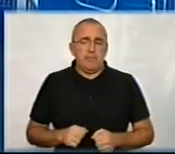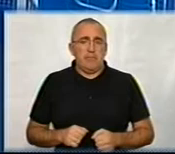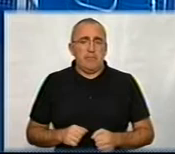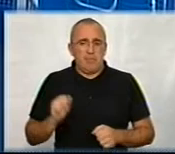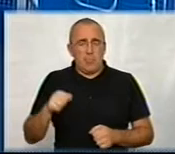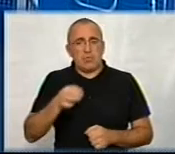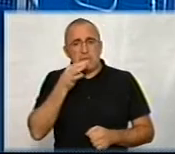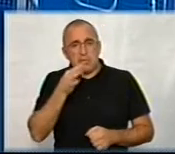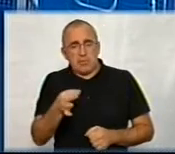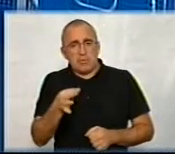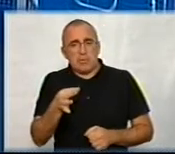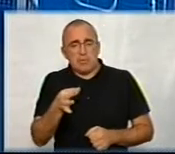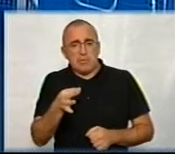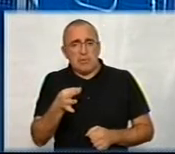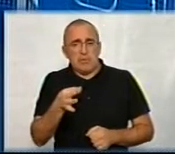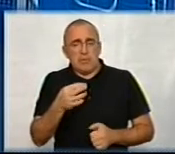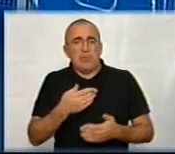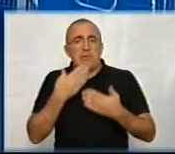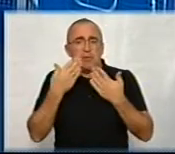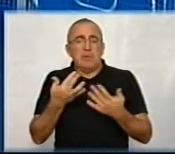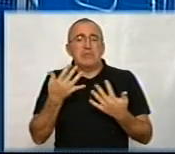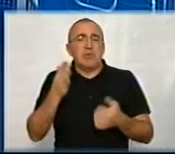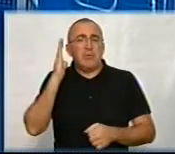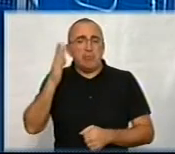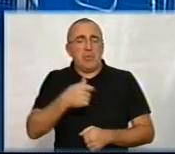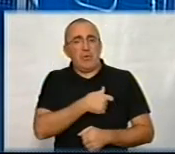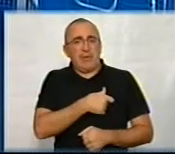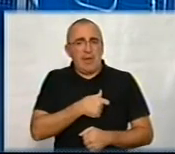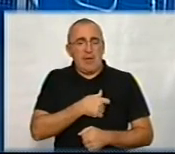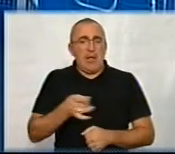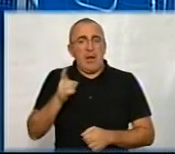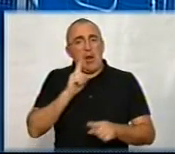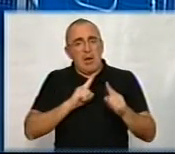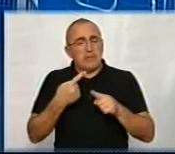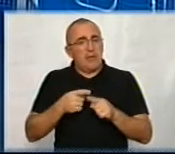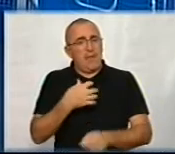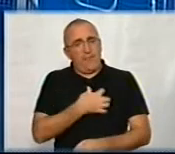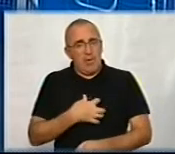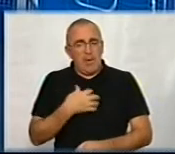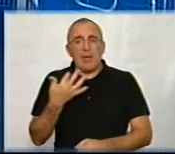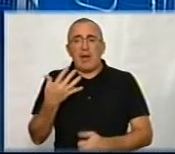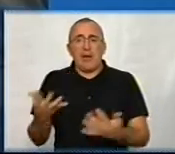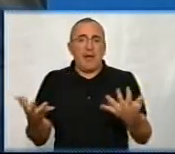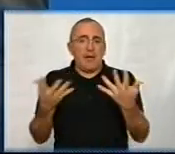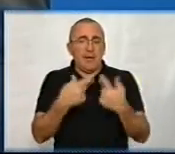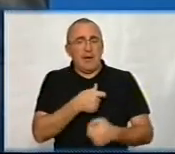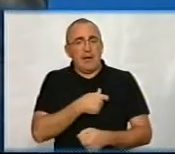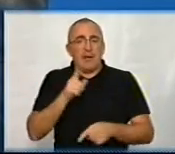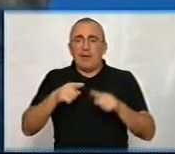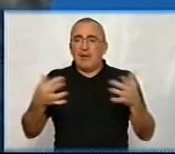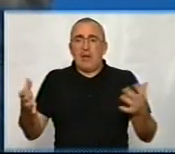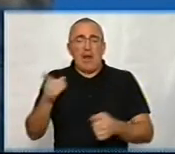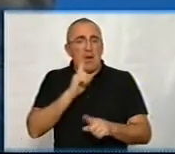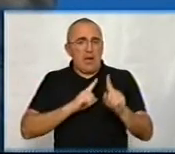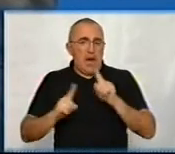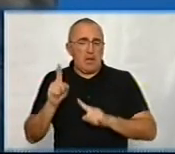Можна сказати, відповідно, на запитання, скільки ж буде депутатів районних рад? І чи це важливо, яка кількість буде депутатів в тій чи іншій раді? От